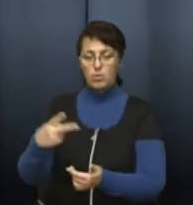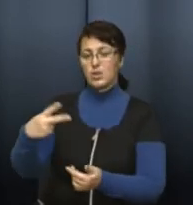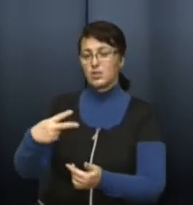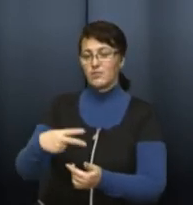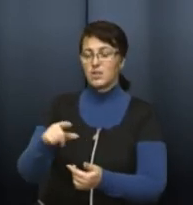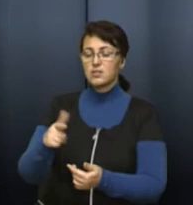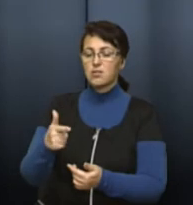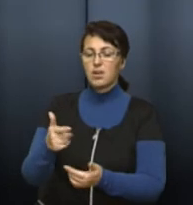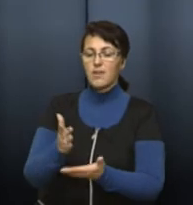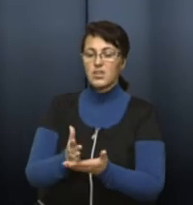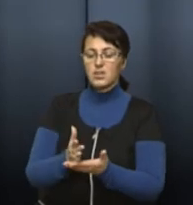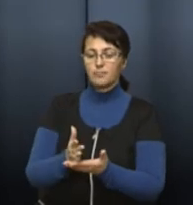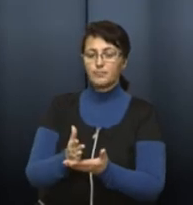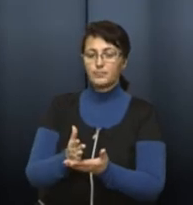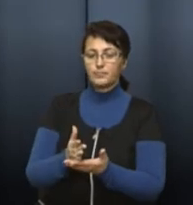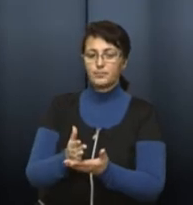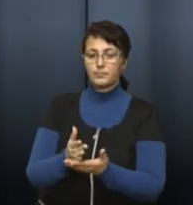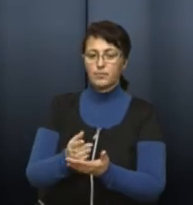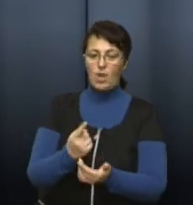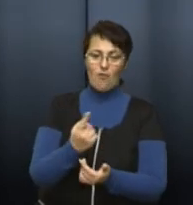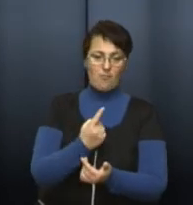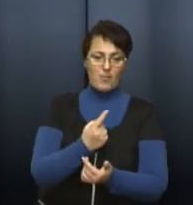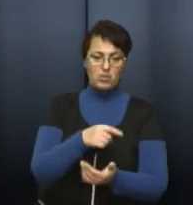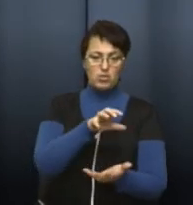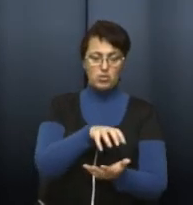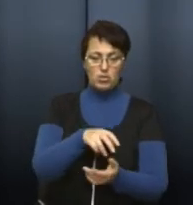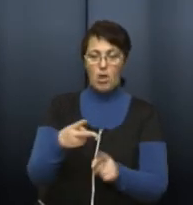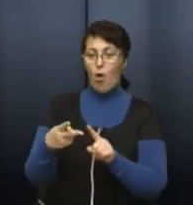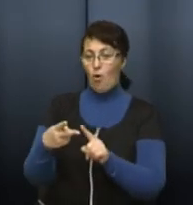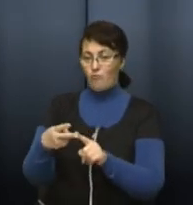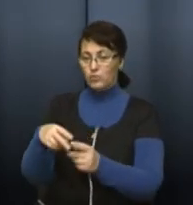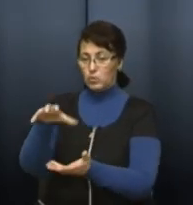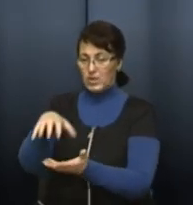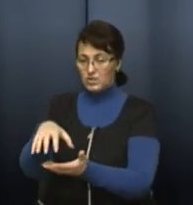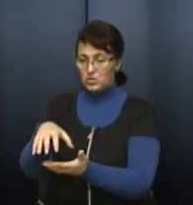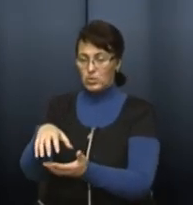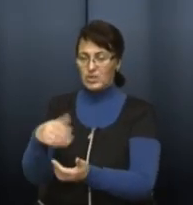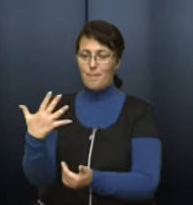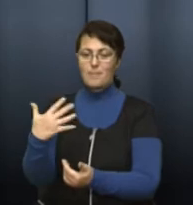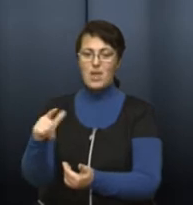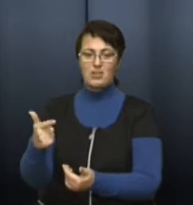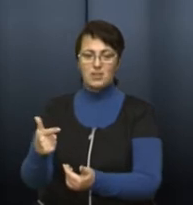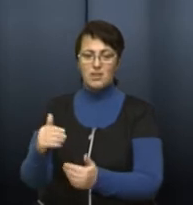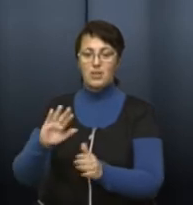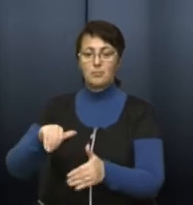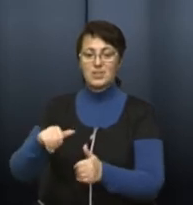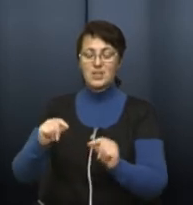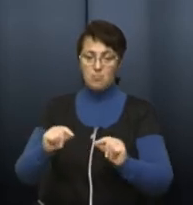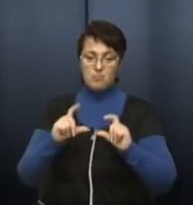в першій зоні. Друга зона – є 5 гривень. Після підняття,